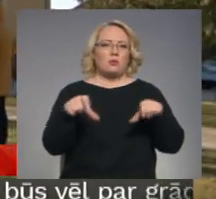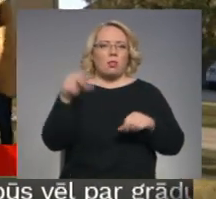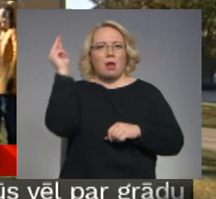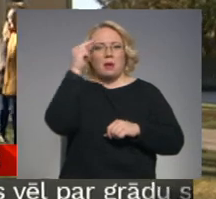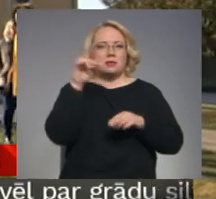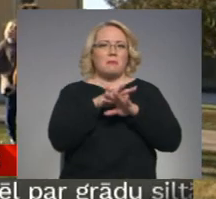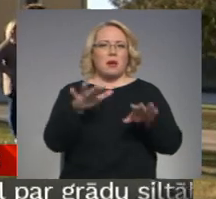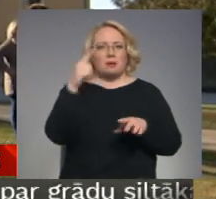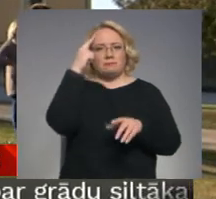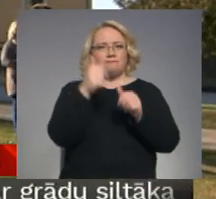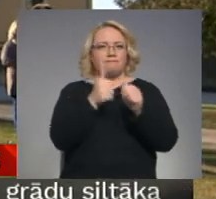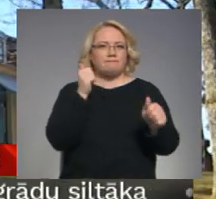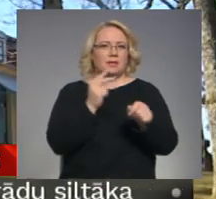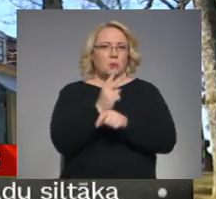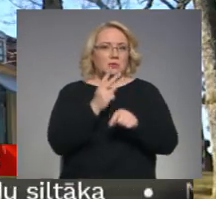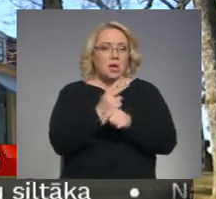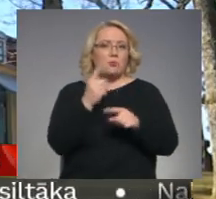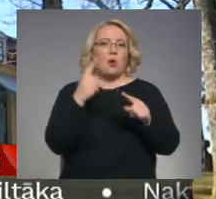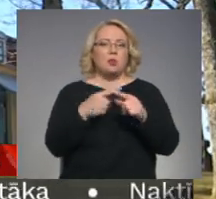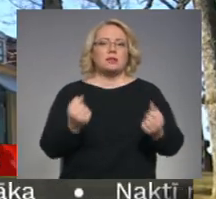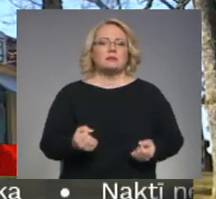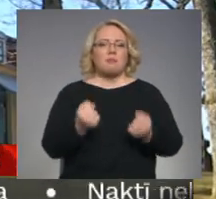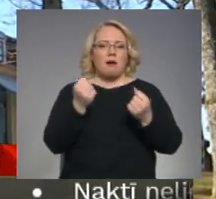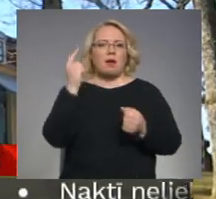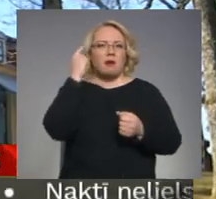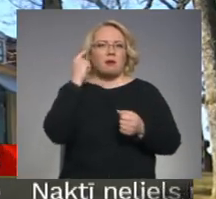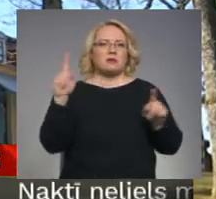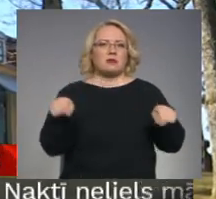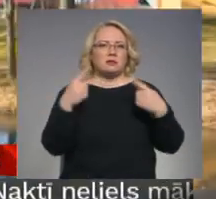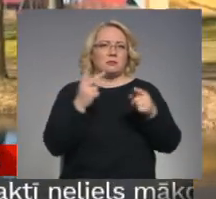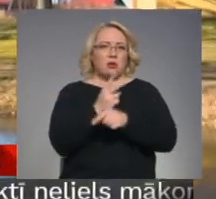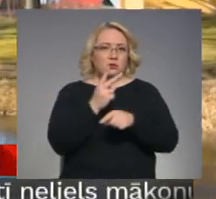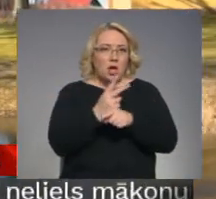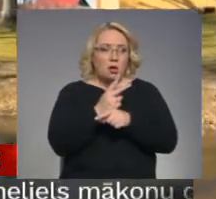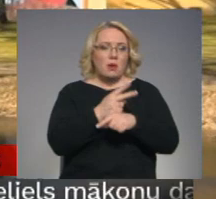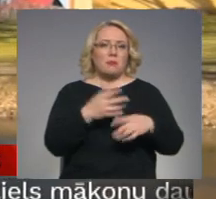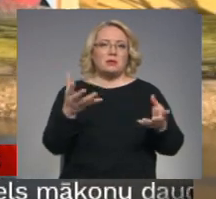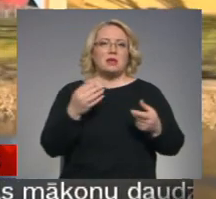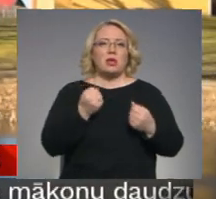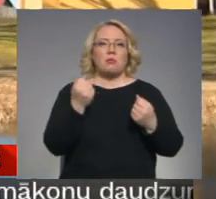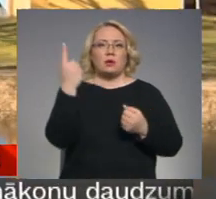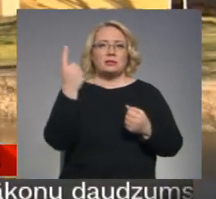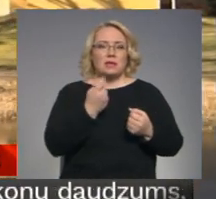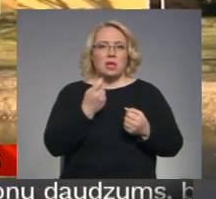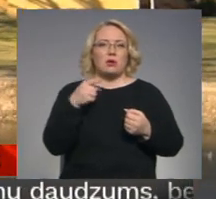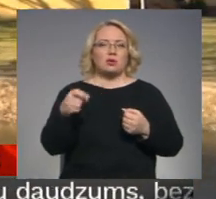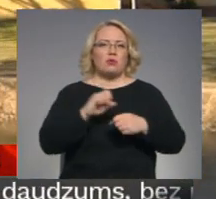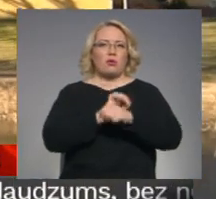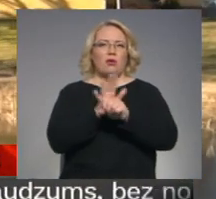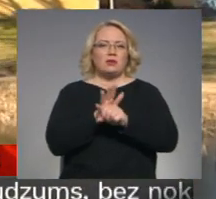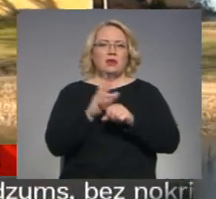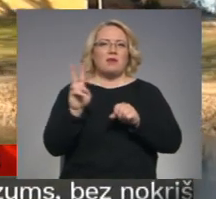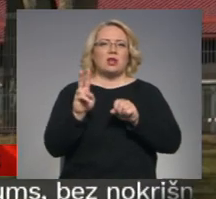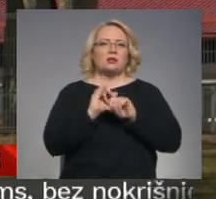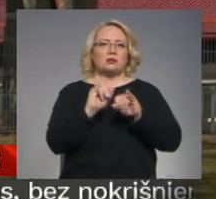mācās bērni ar garīgas attīstības traucējumiem un smagiem garīgas attīstības traucējumiem. Saņemot ziņu, ka līdz ar Covid-19 vīrusu